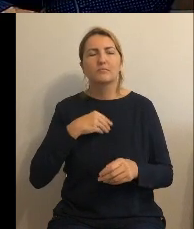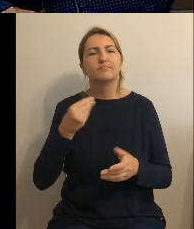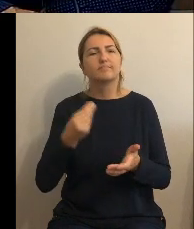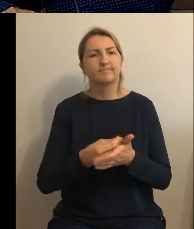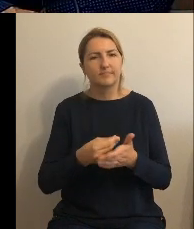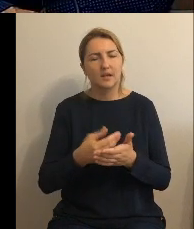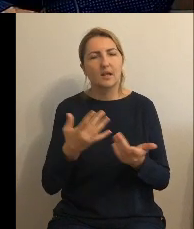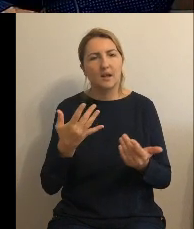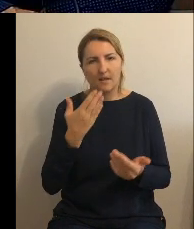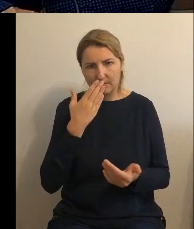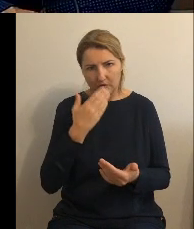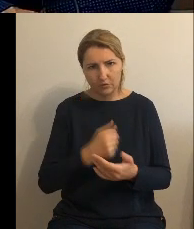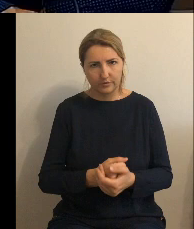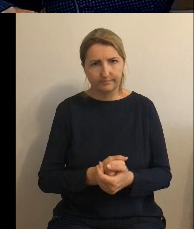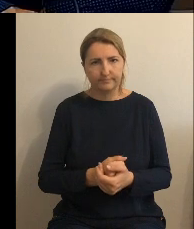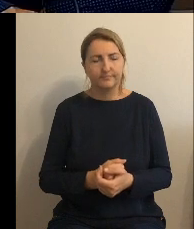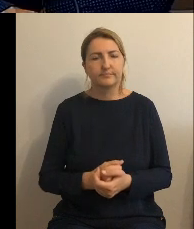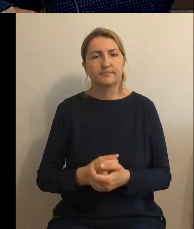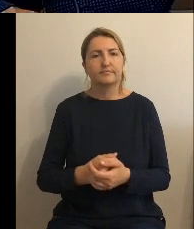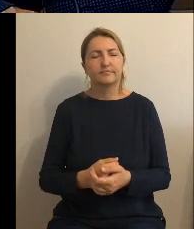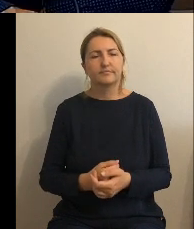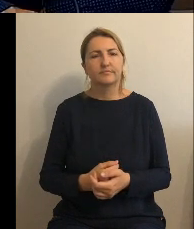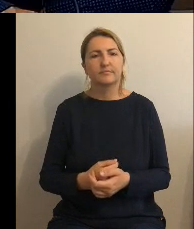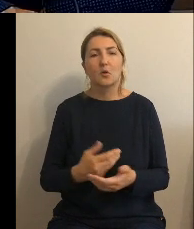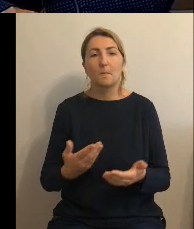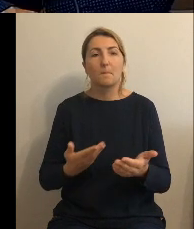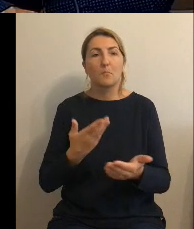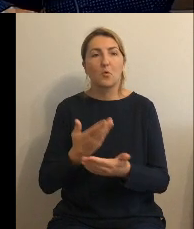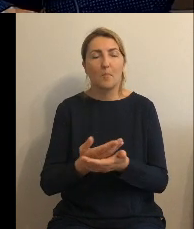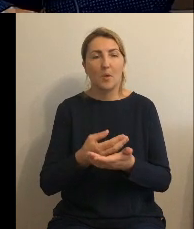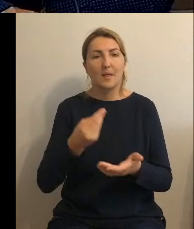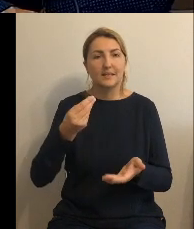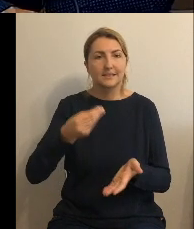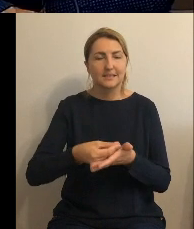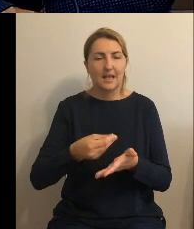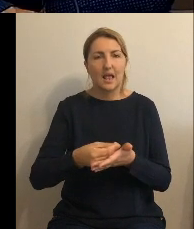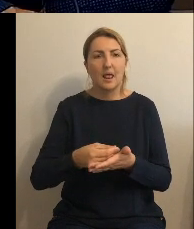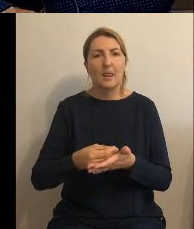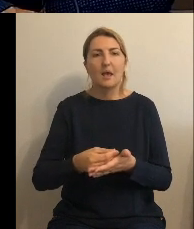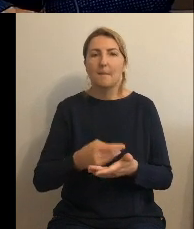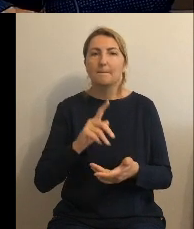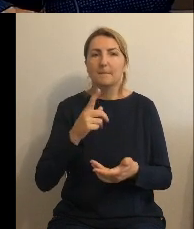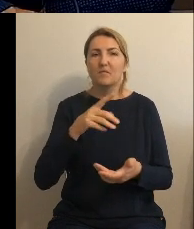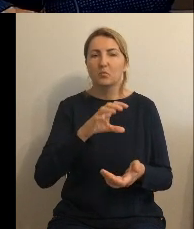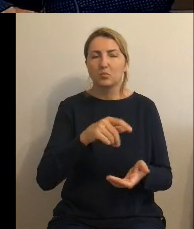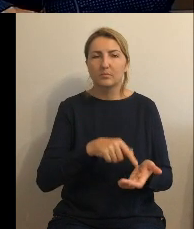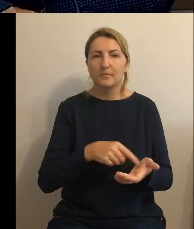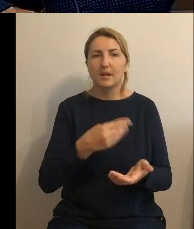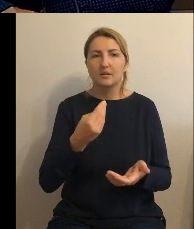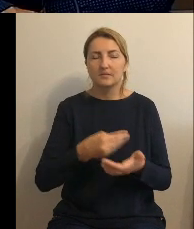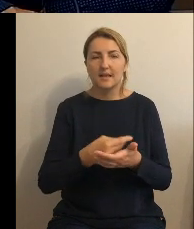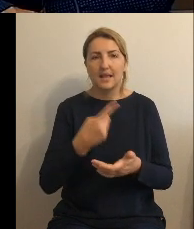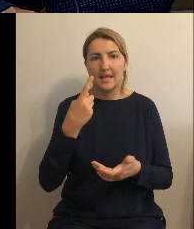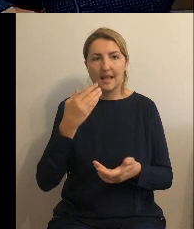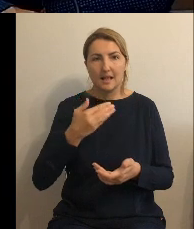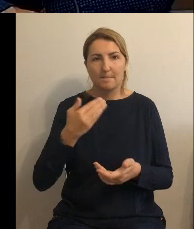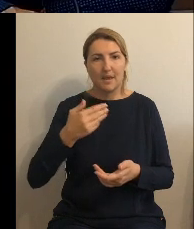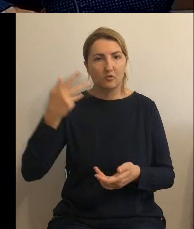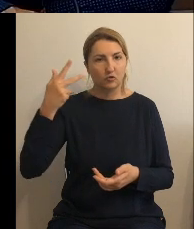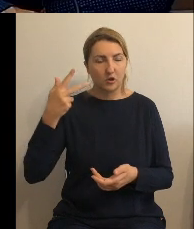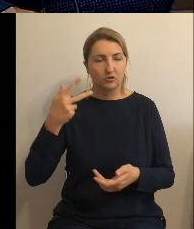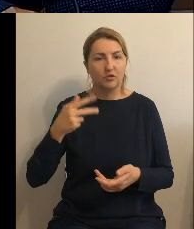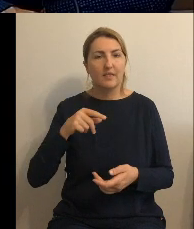proponowana cena pierwszej grupy odbiorców cena za jeden metr sześcienny ścieków złotych za metr sześcienny